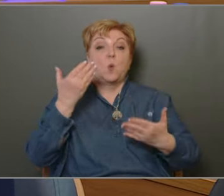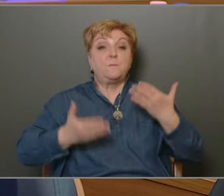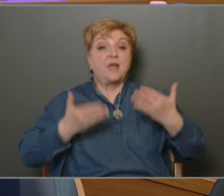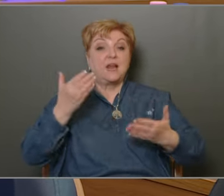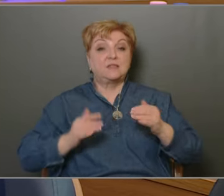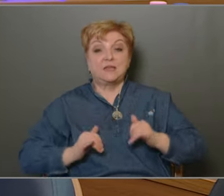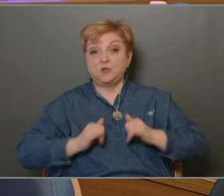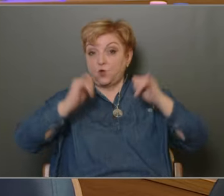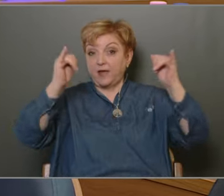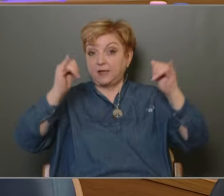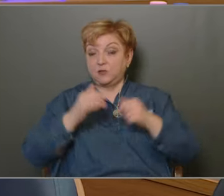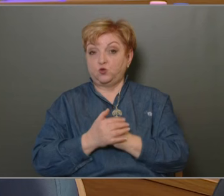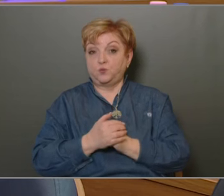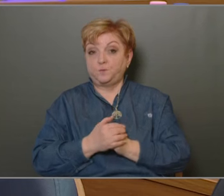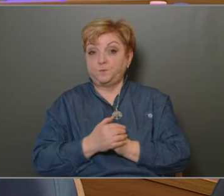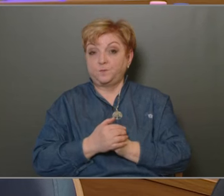növekedés.